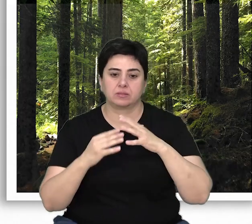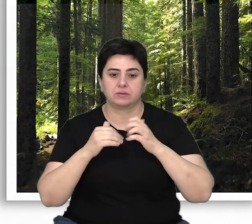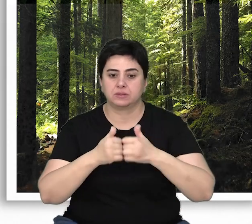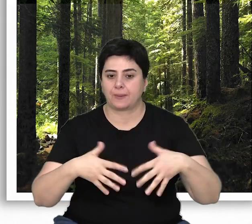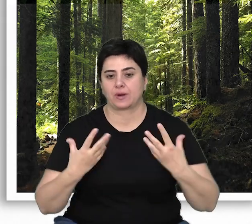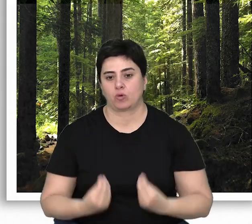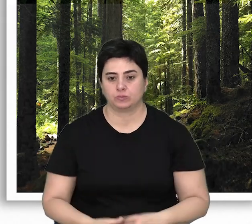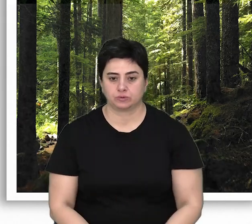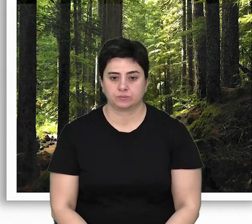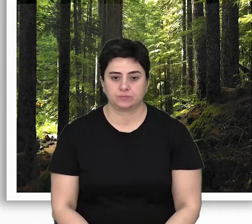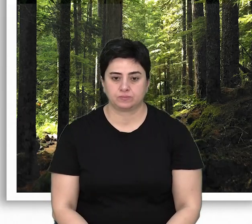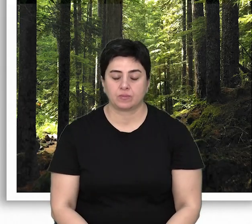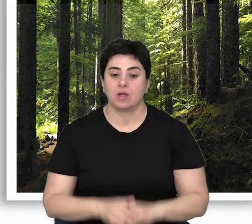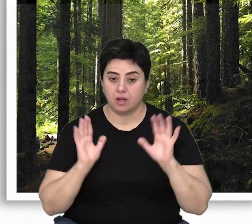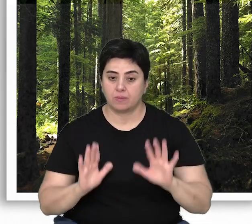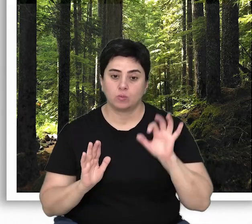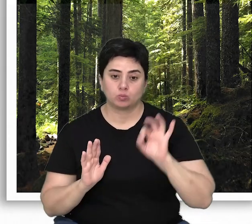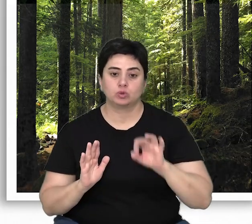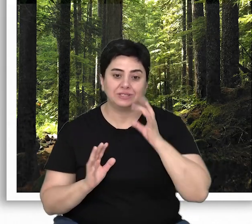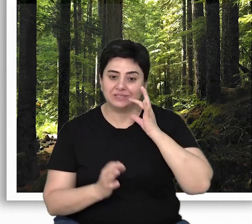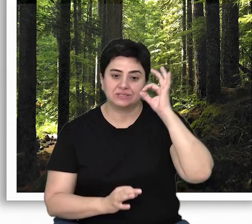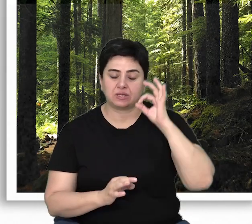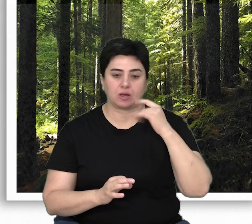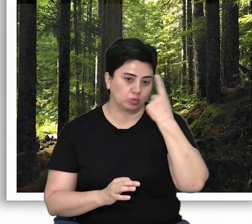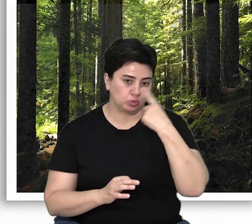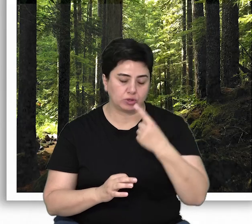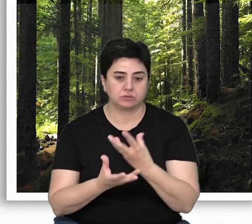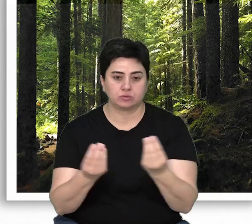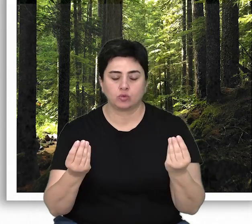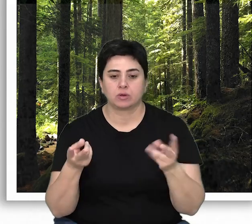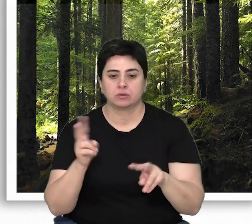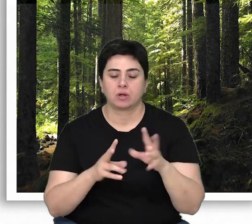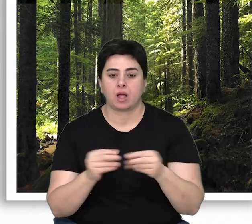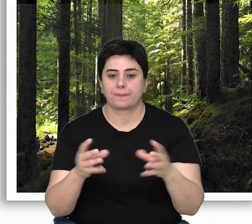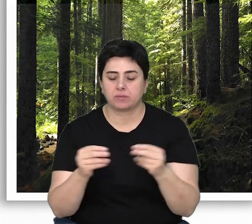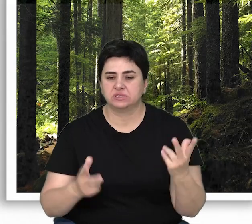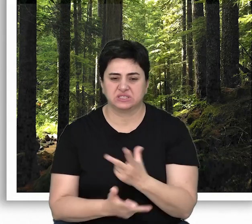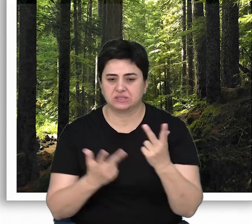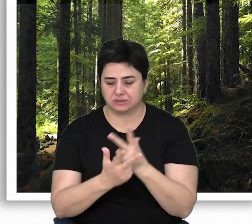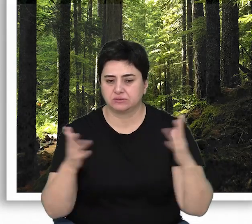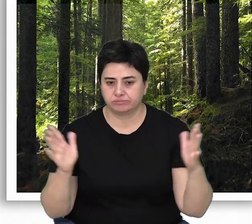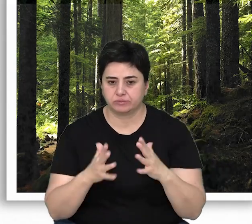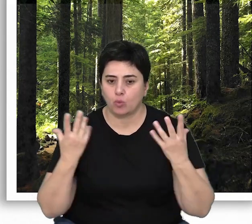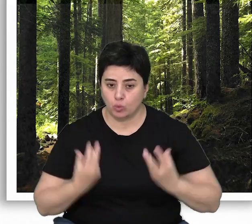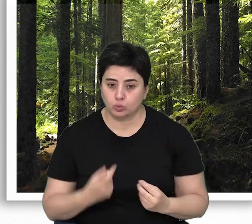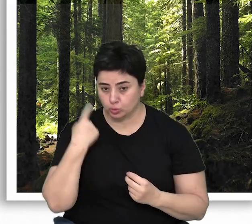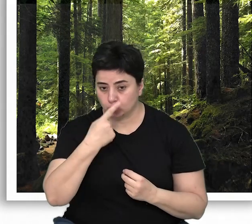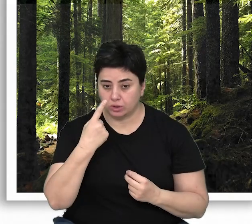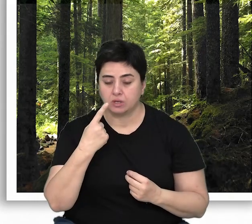dinamiklerden biri olmuştur. Ancak bugün insanların etkisiyle türlerin yok olması o kadar hızlı bir şekilde